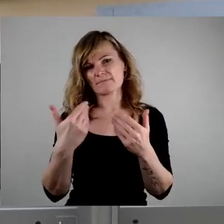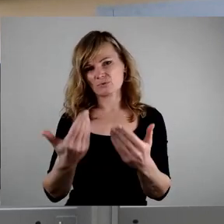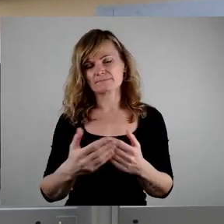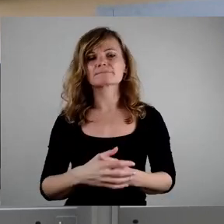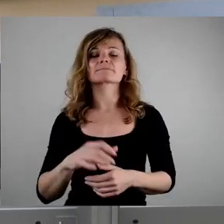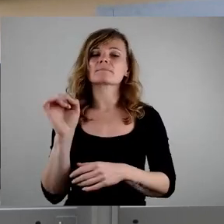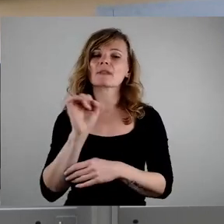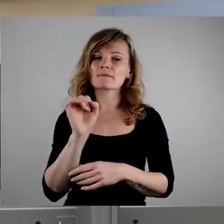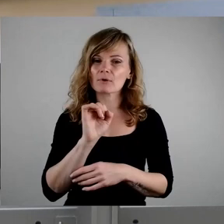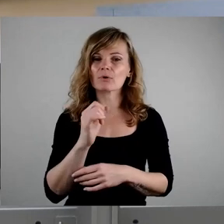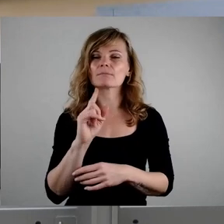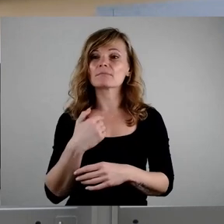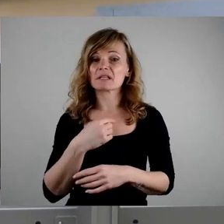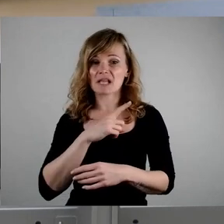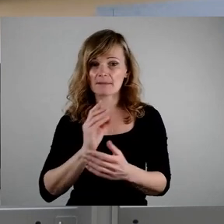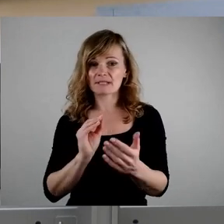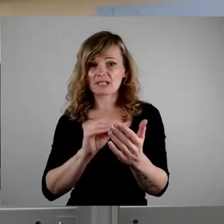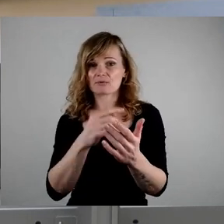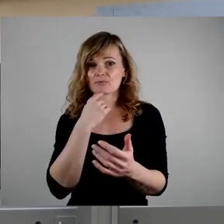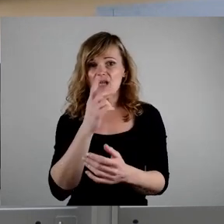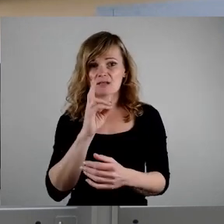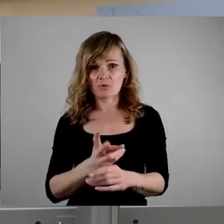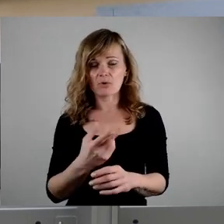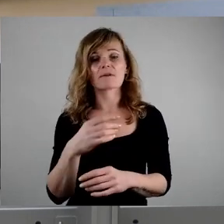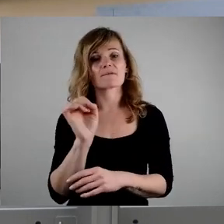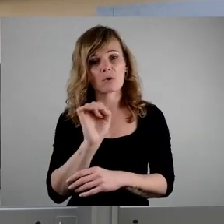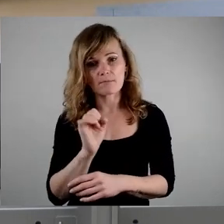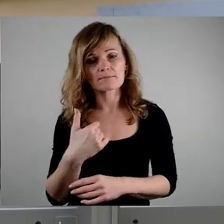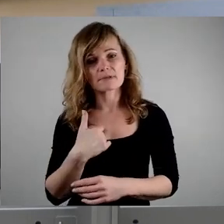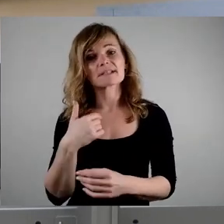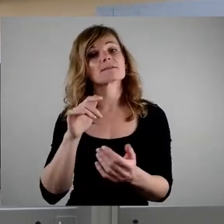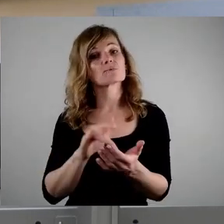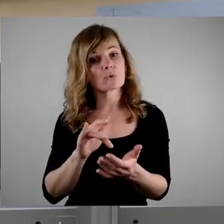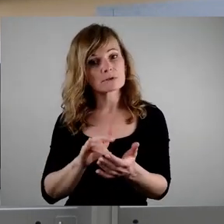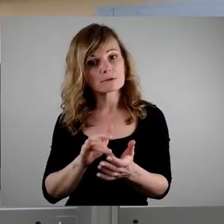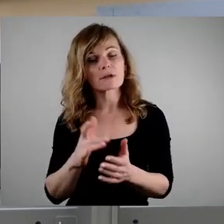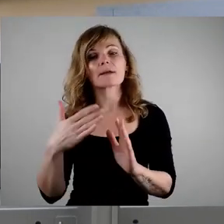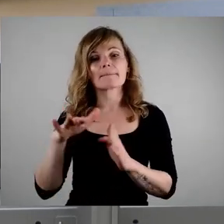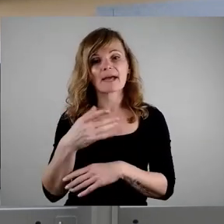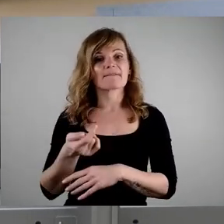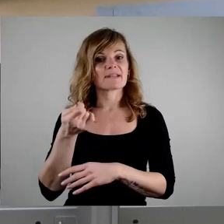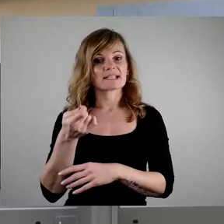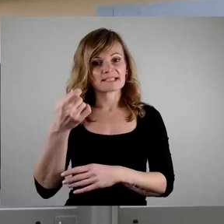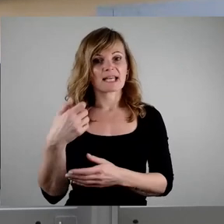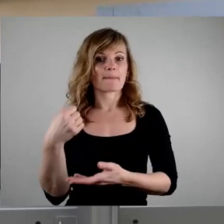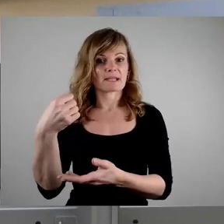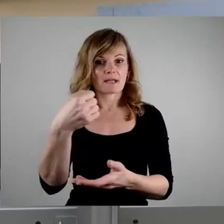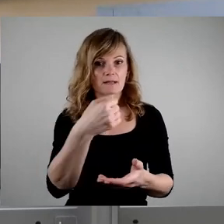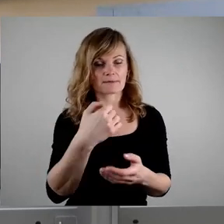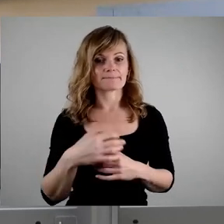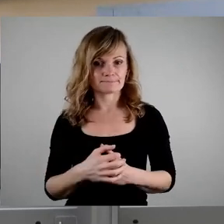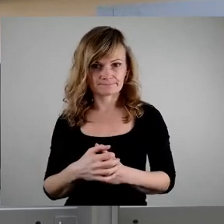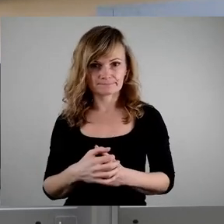sage ich jetzt noch etwas dazu? Und zwar aus folgendem Grund. Mehr finanzielle Mittel sind nicht